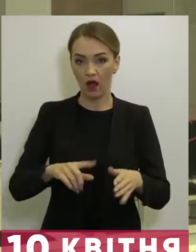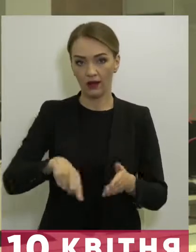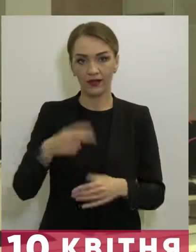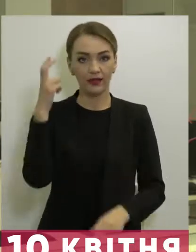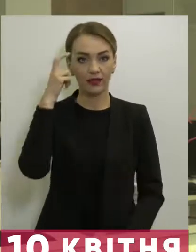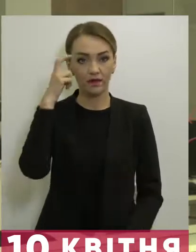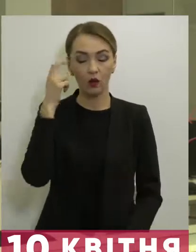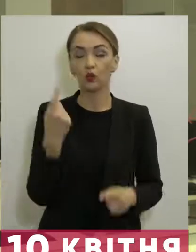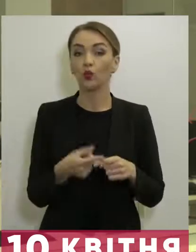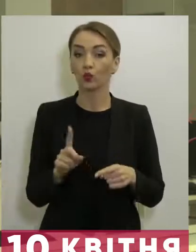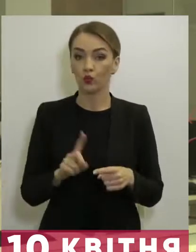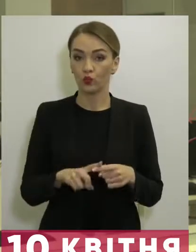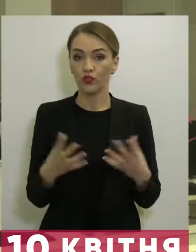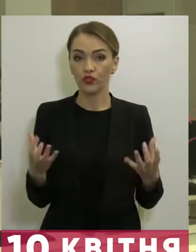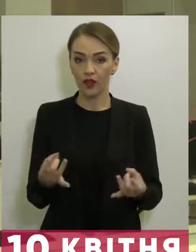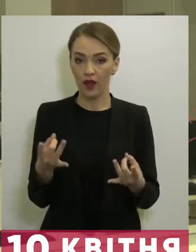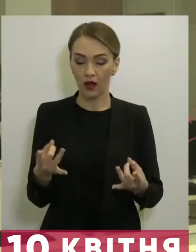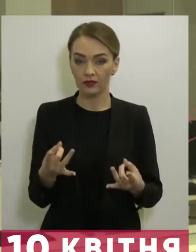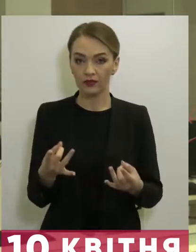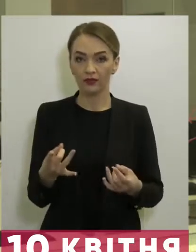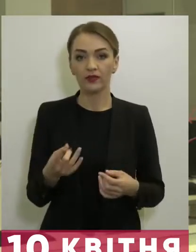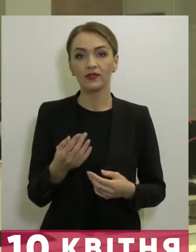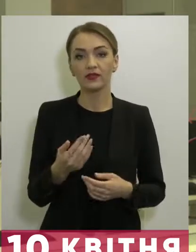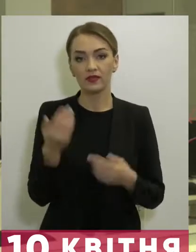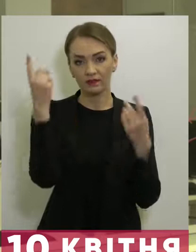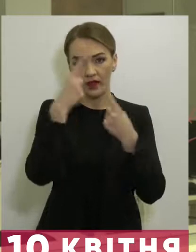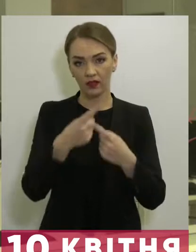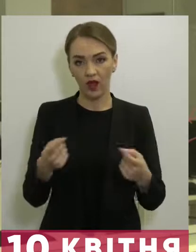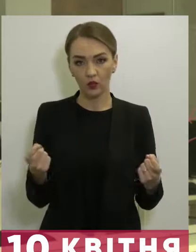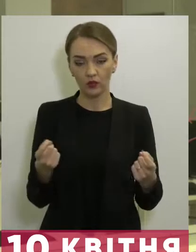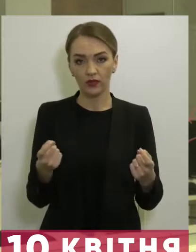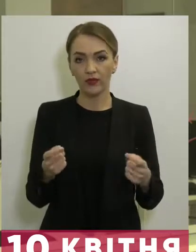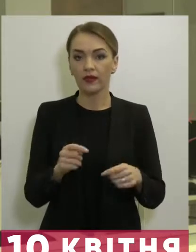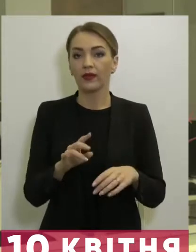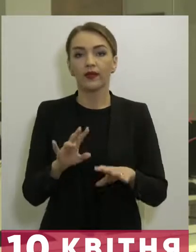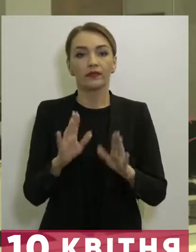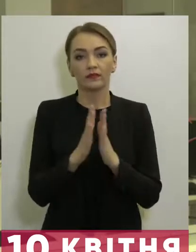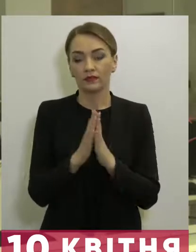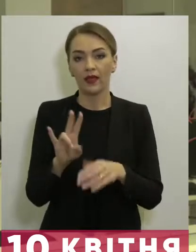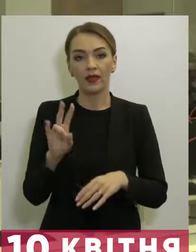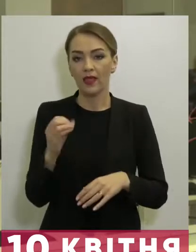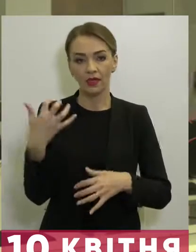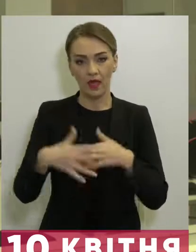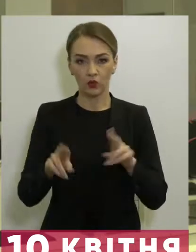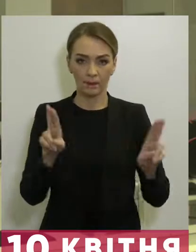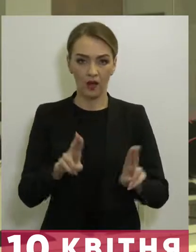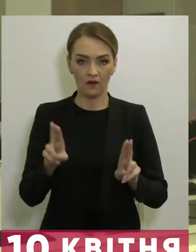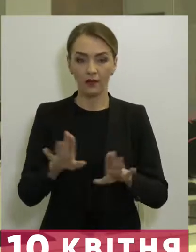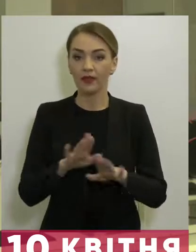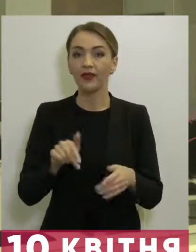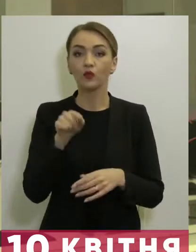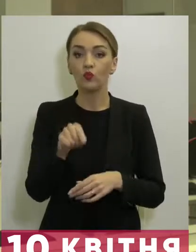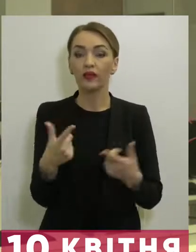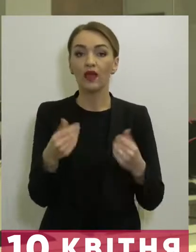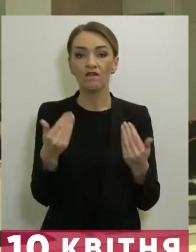Тому, ще раз звертаюся, не нехтуйте правами, не йдіть туди, де